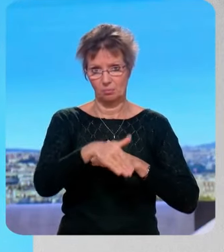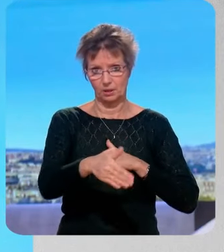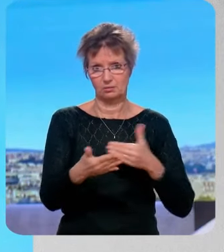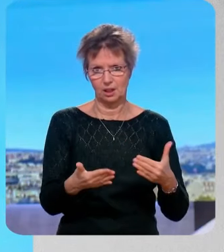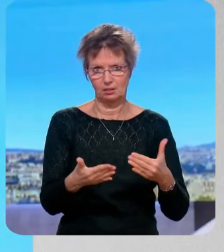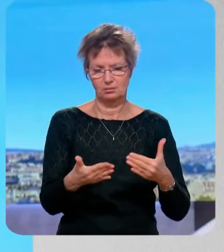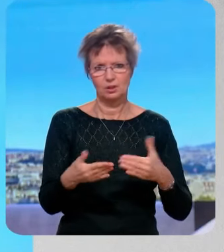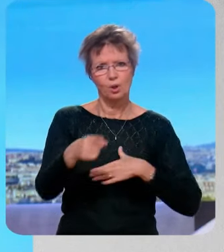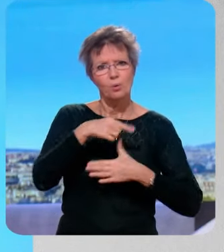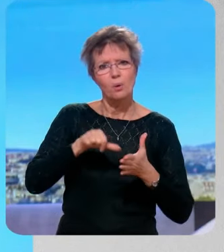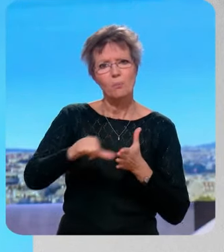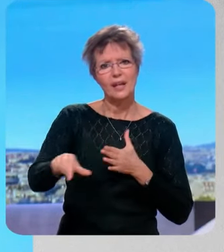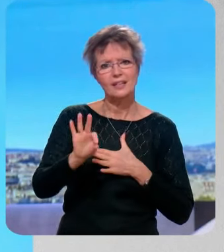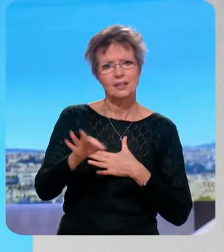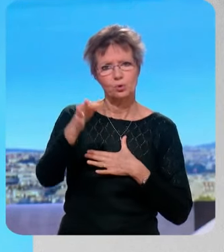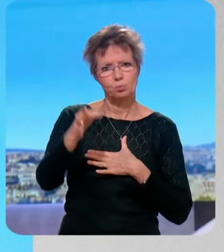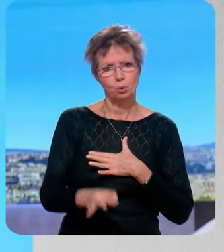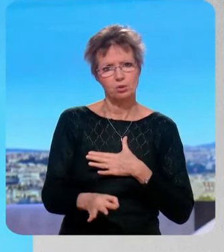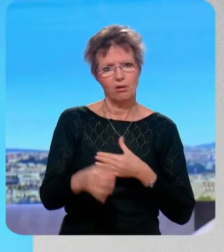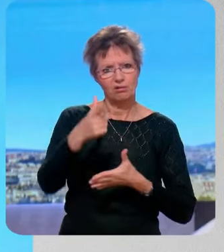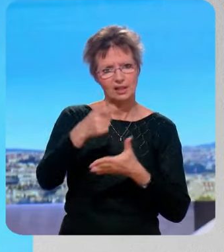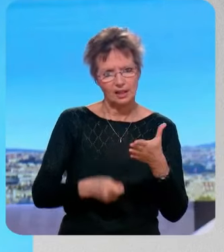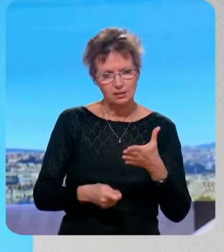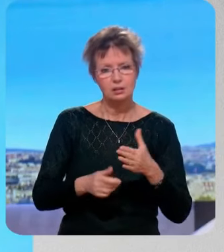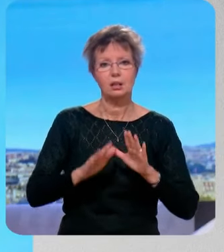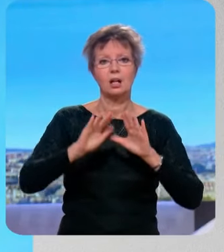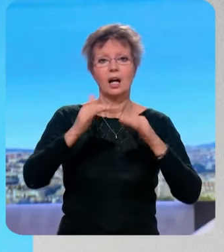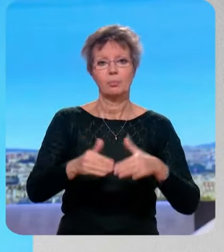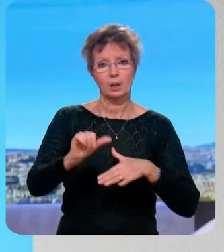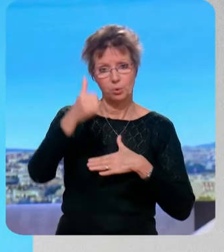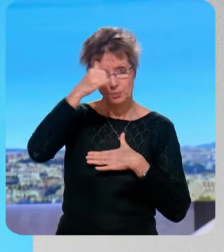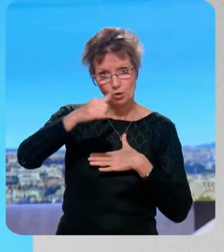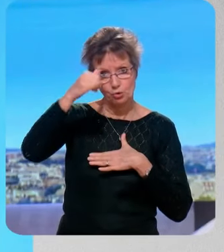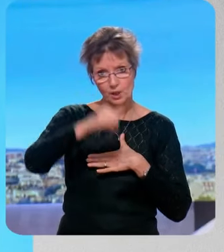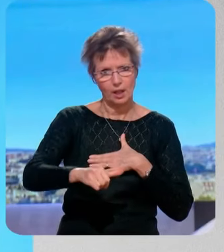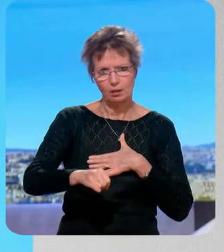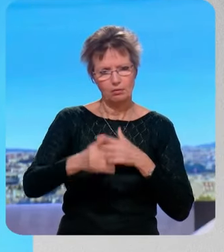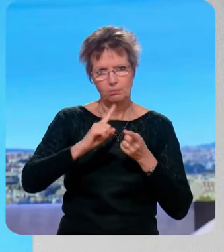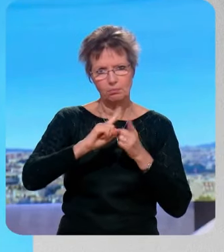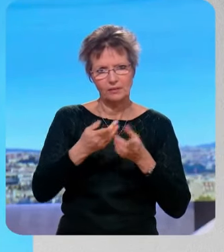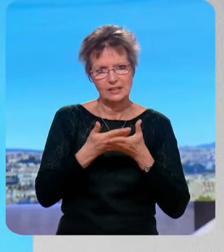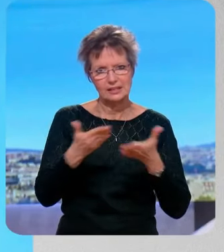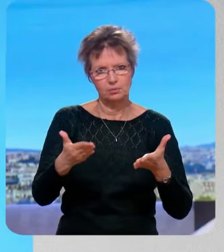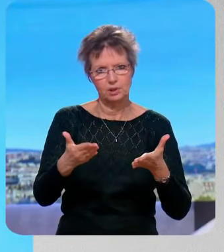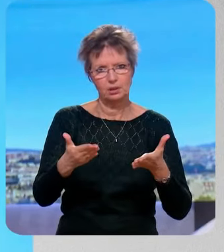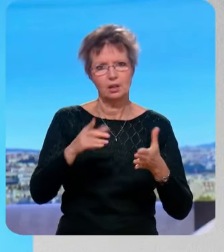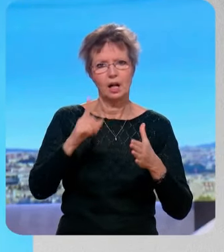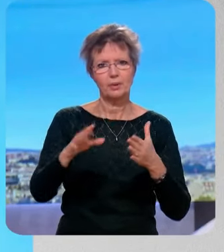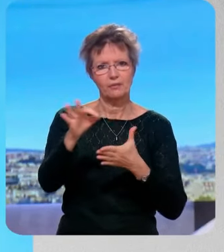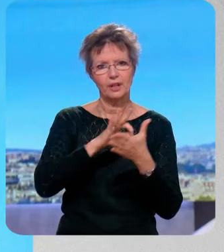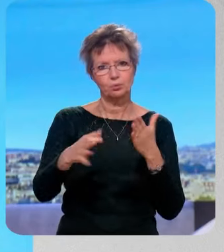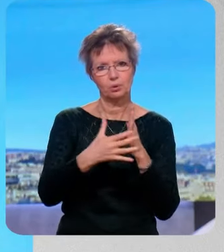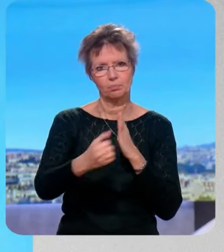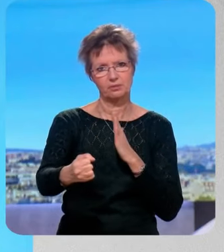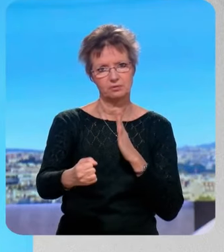payer 50% de ce qu'ils auraient eu comme remboursement, et à partir du 1er juillet, c'est une mesure de simplification, ça sera directement déduit de la facture.